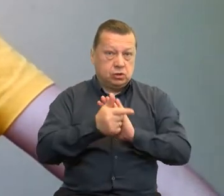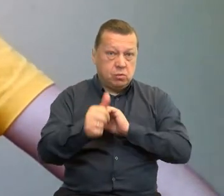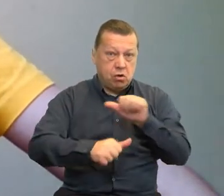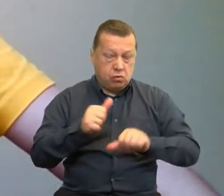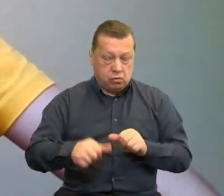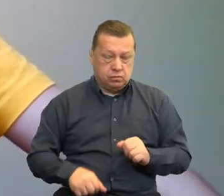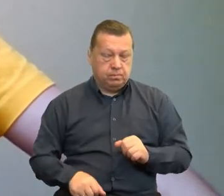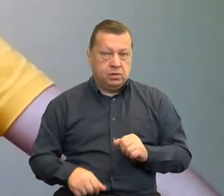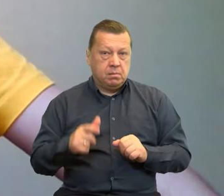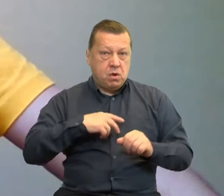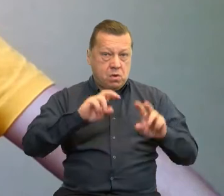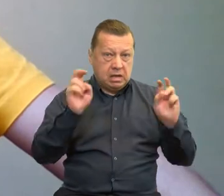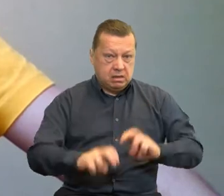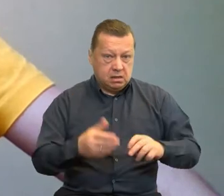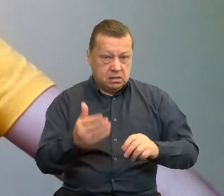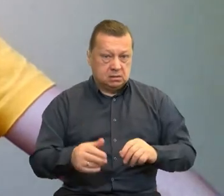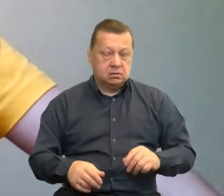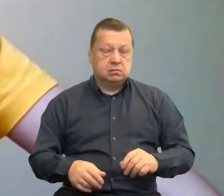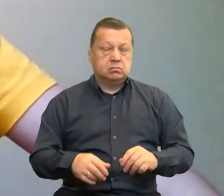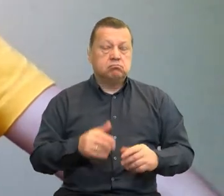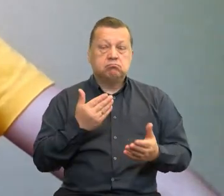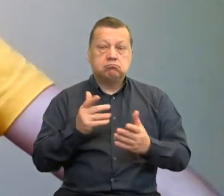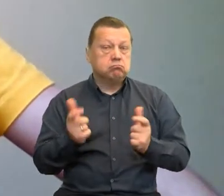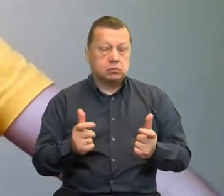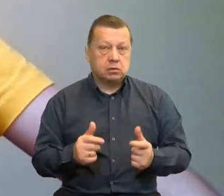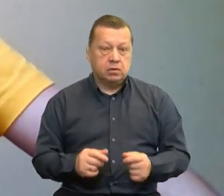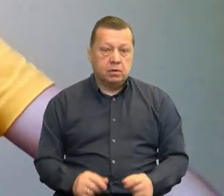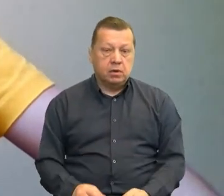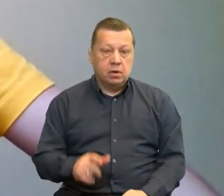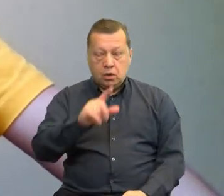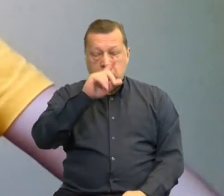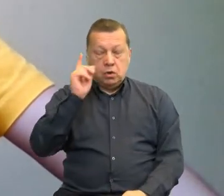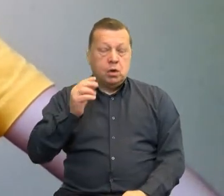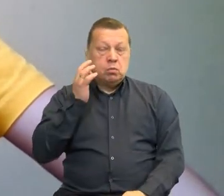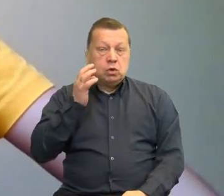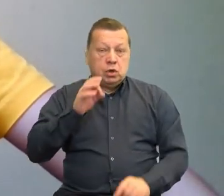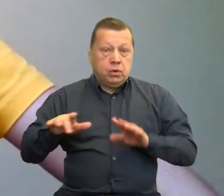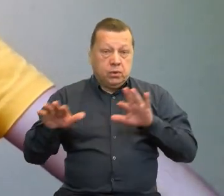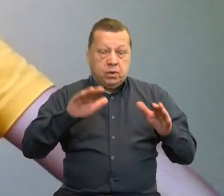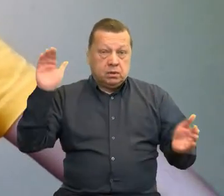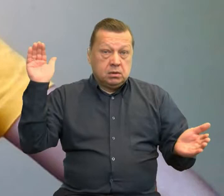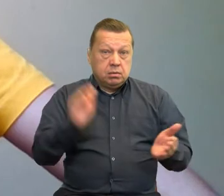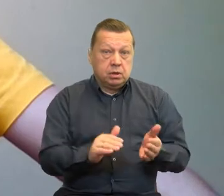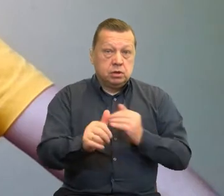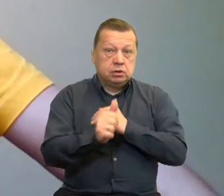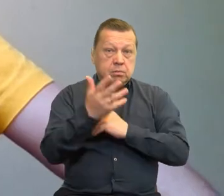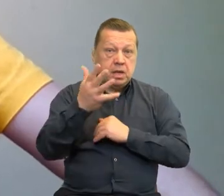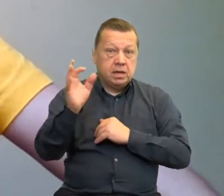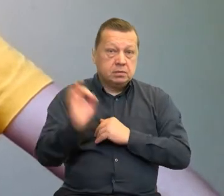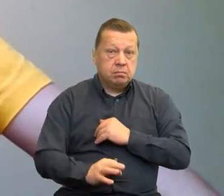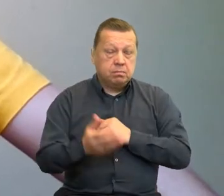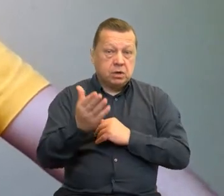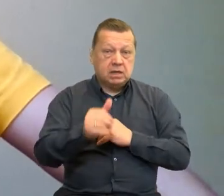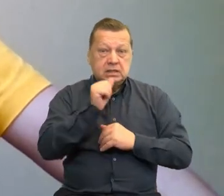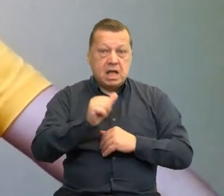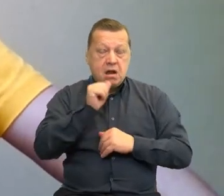był kryzys, który spowodował, że populacja pszczoły miodnej spadła o 65% na terenie Kotliny Jeleny